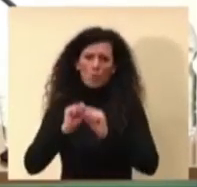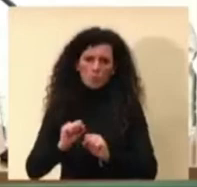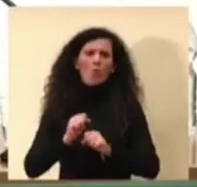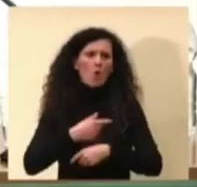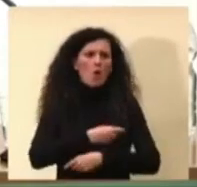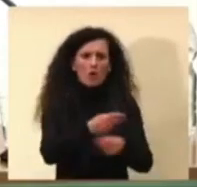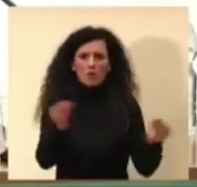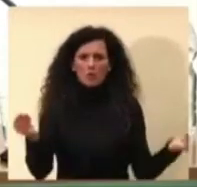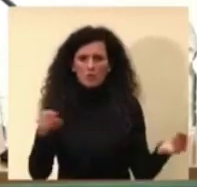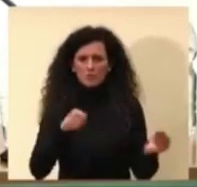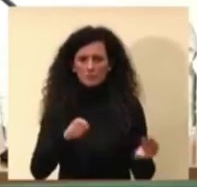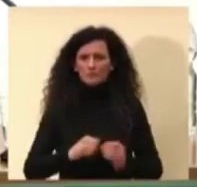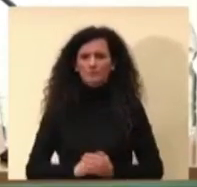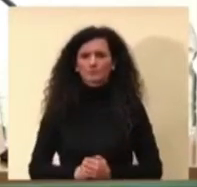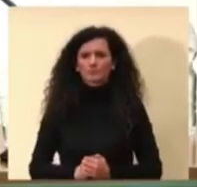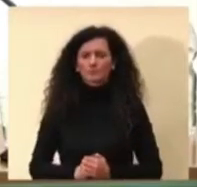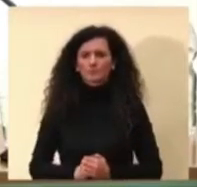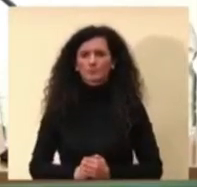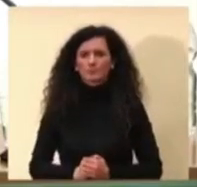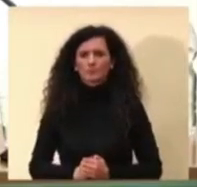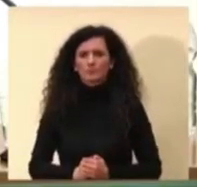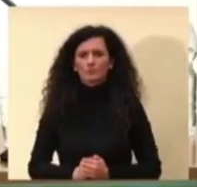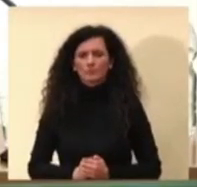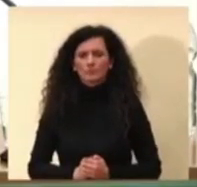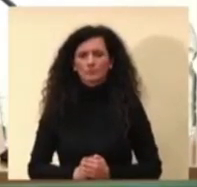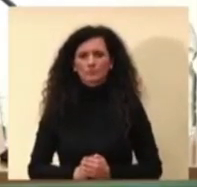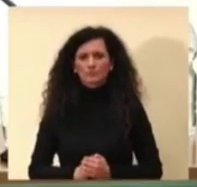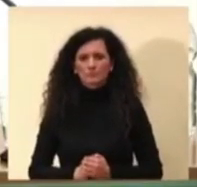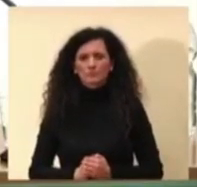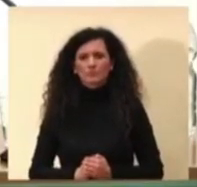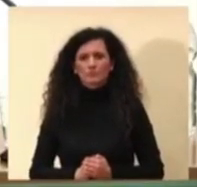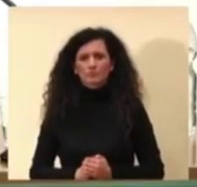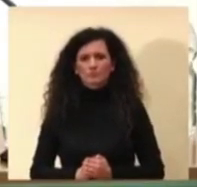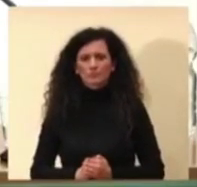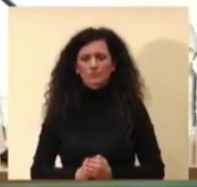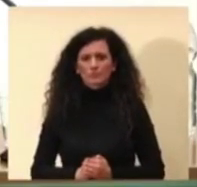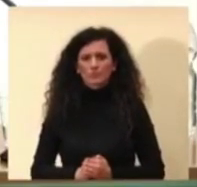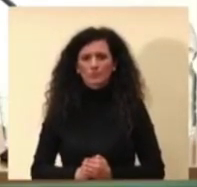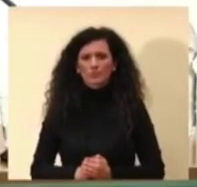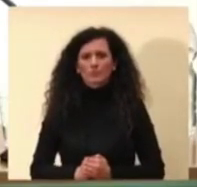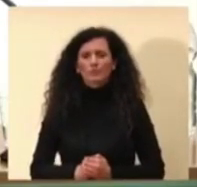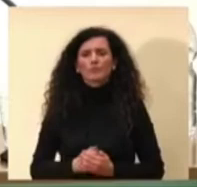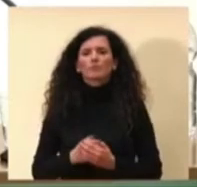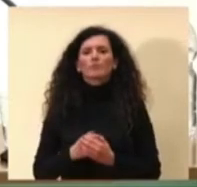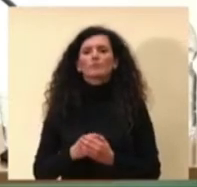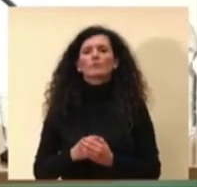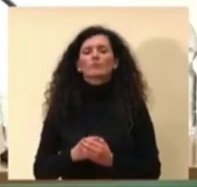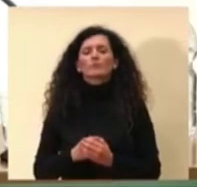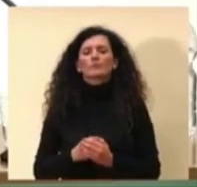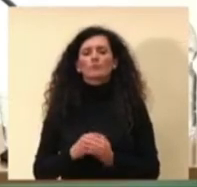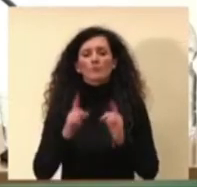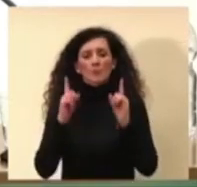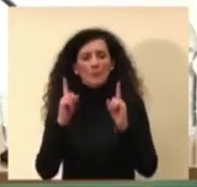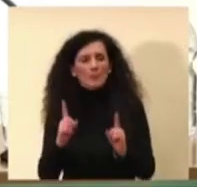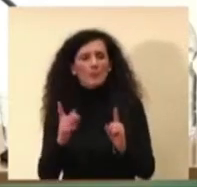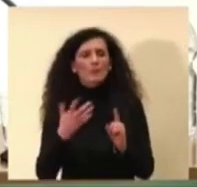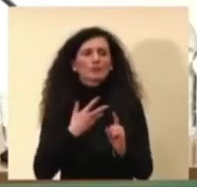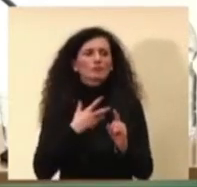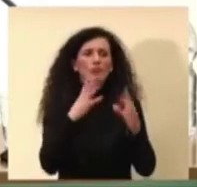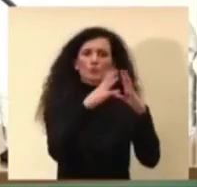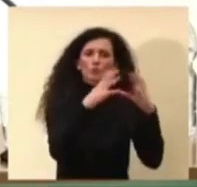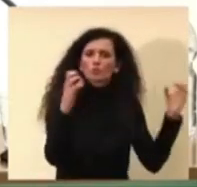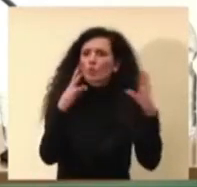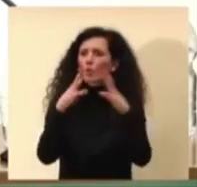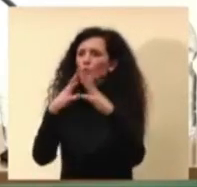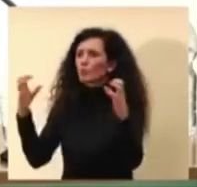ambito di eventuali censimenti di strutture, credo che questo